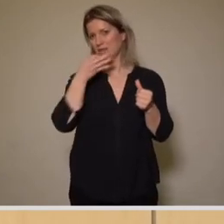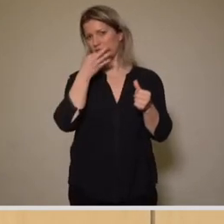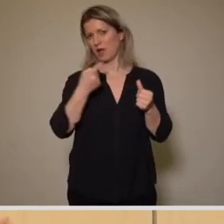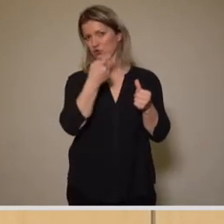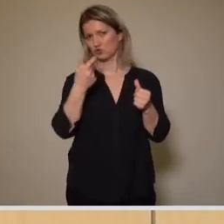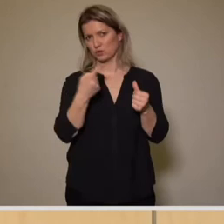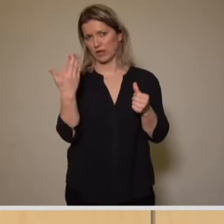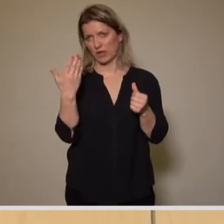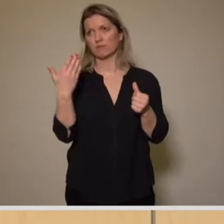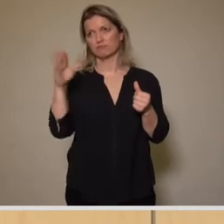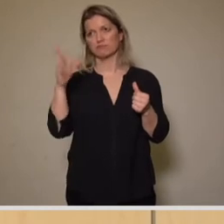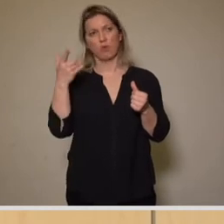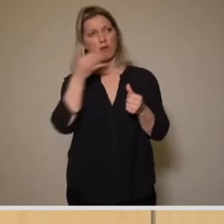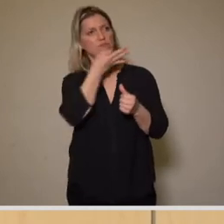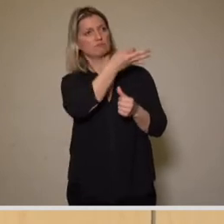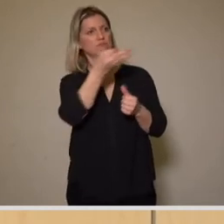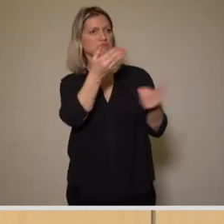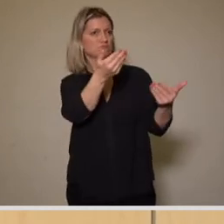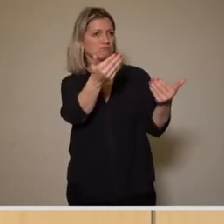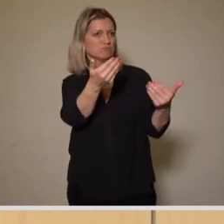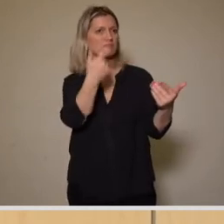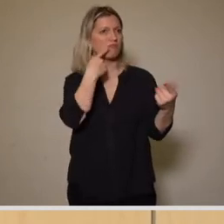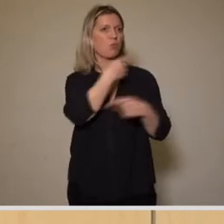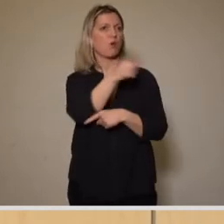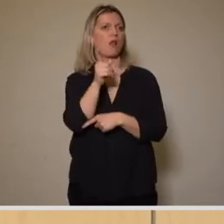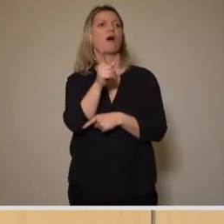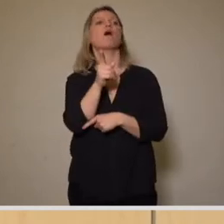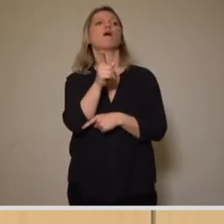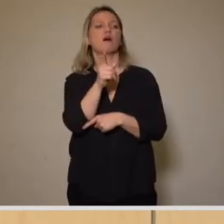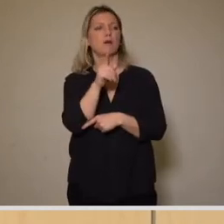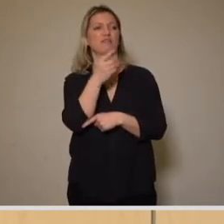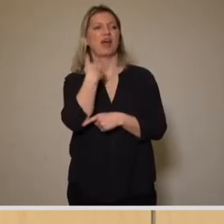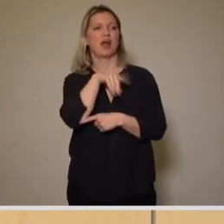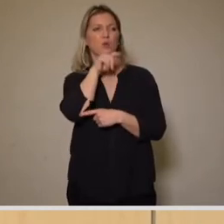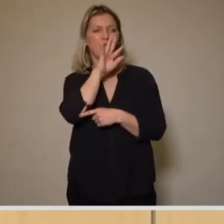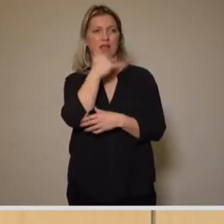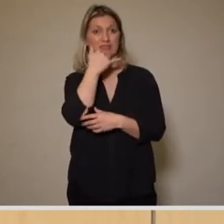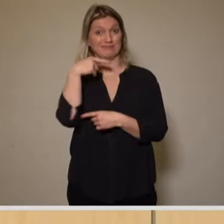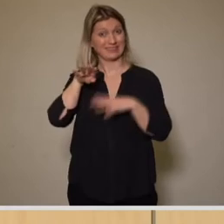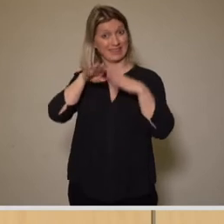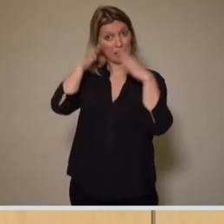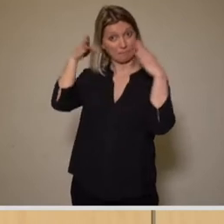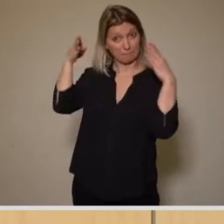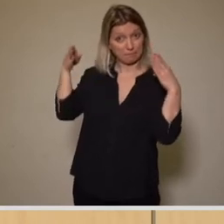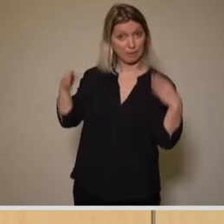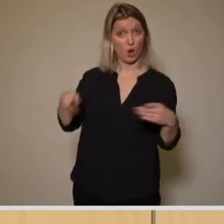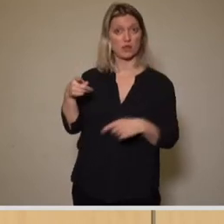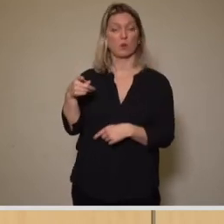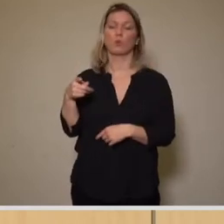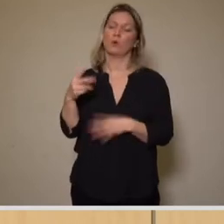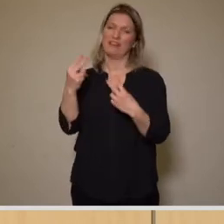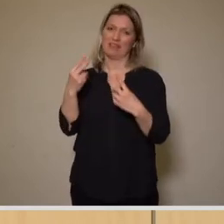sich, also nochmal hier für alle auch erläutern lassen durch Herrn Kühn, Das Gebäude ist ein ganz, ganz prägender Teil